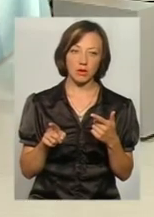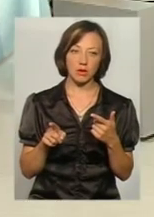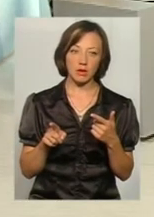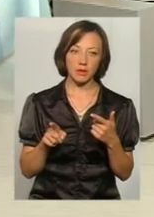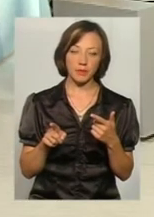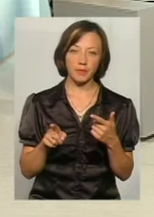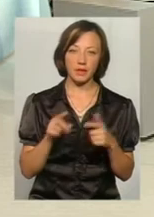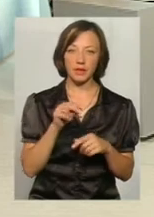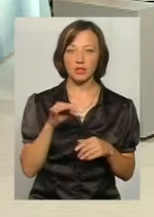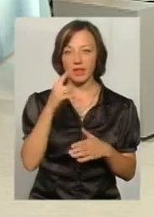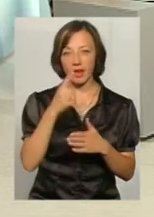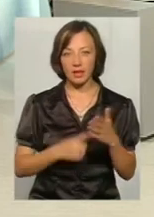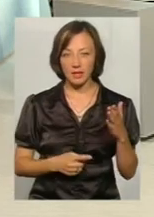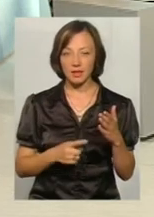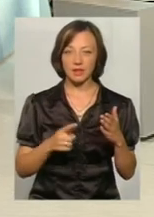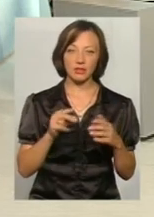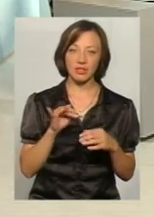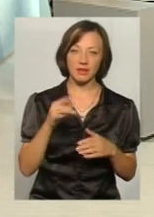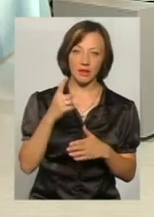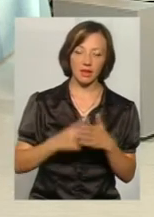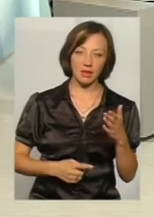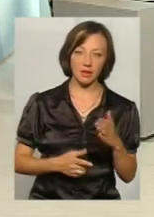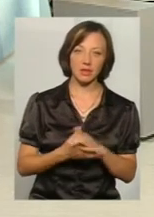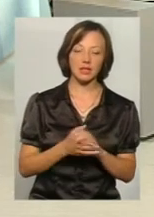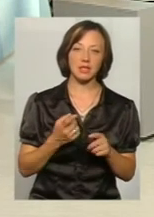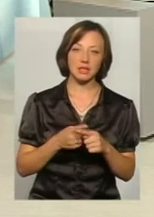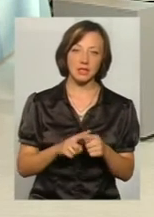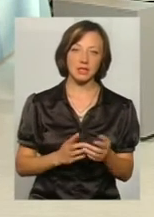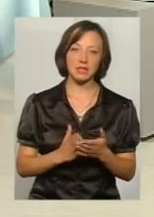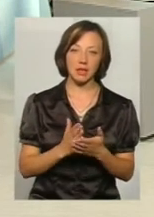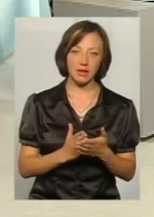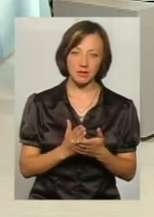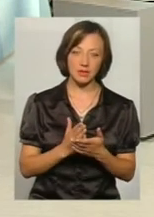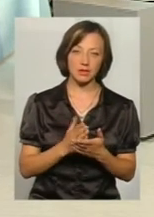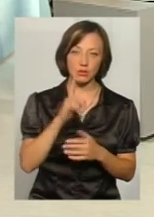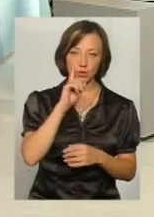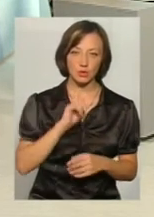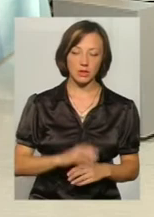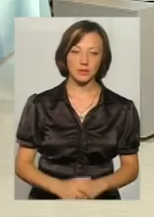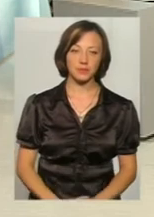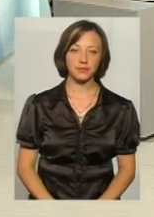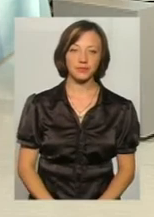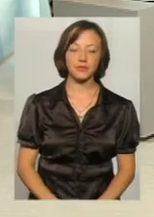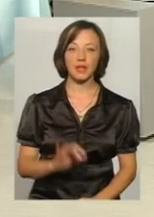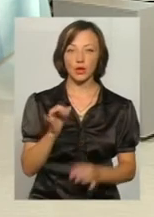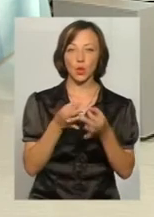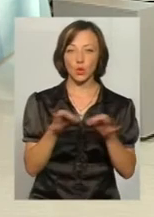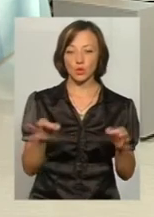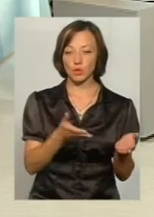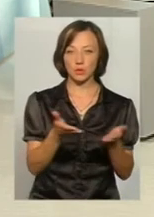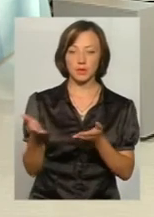Чи надійний, чи ненадійний. Тобто, в цьому випадку цей сервіс досить таки зручний і доступний.